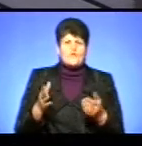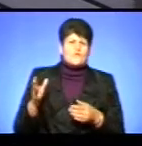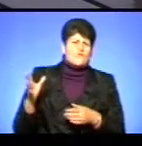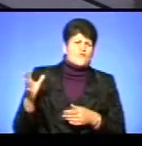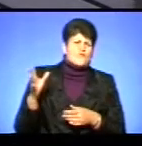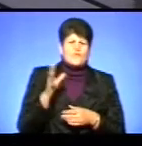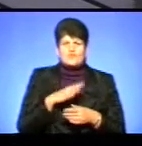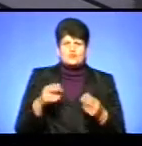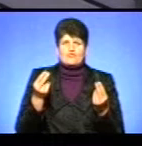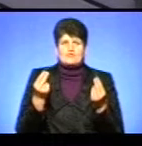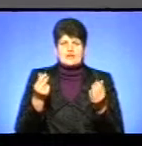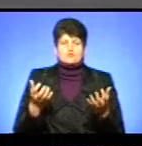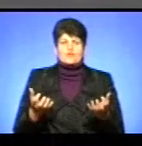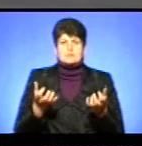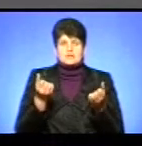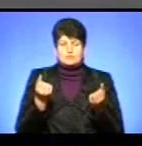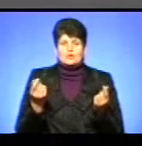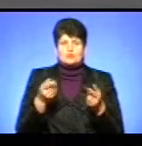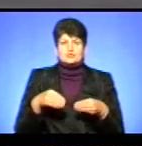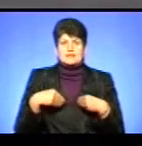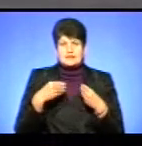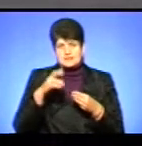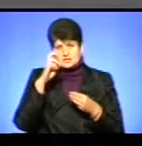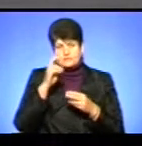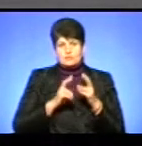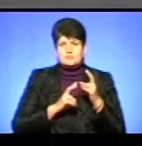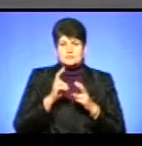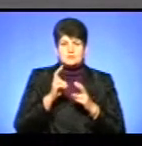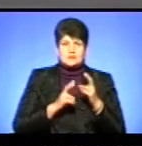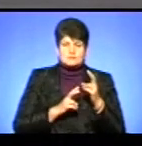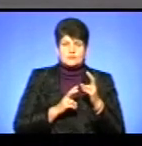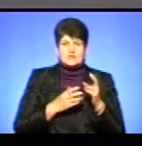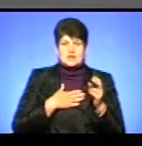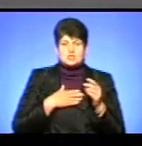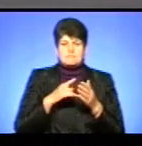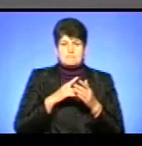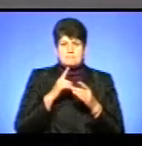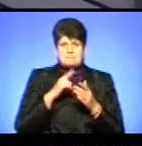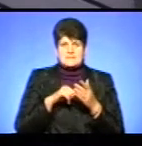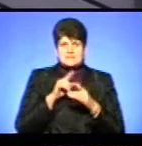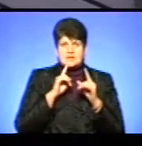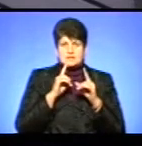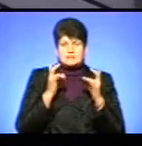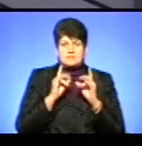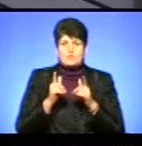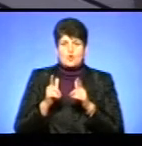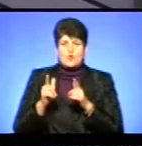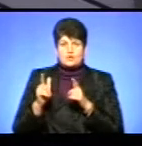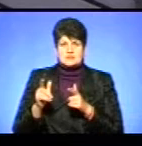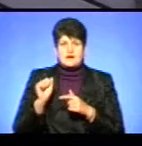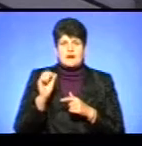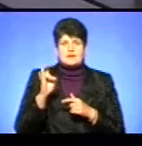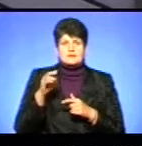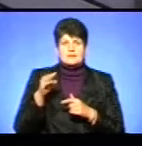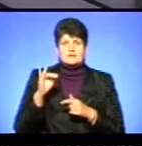фінансову підтримку, яку дає комунальному підприємству місцевий орган самоврядування, тобто наша міська рада, потрібно погоджувати з антимонопольним